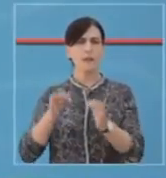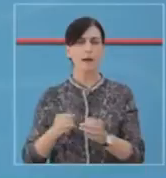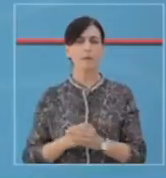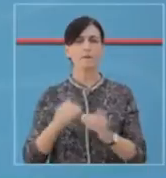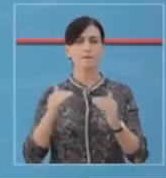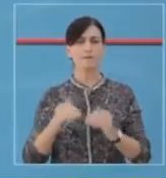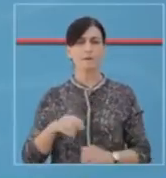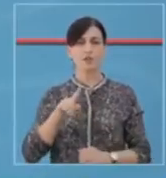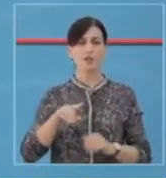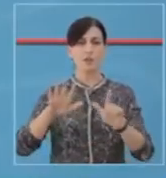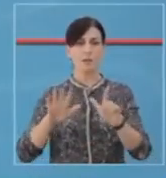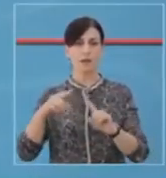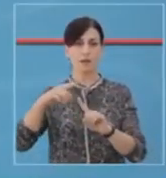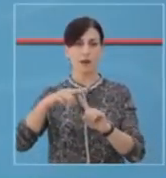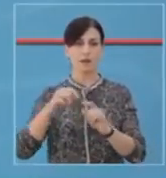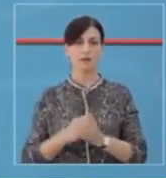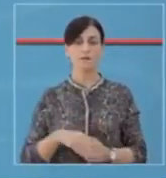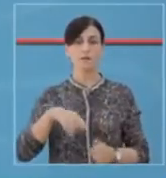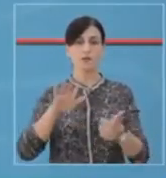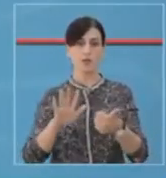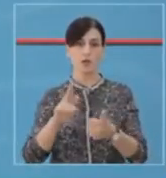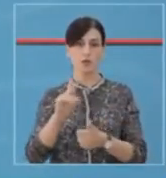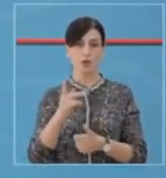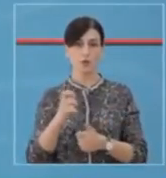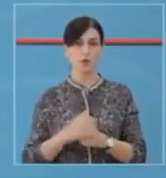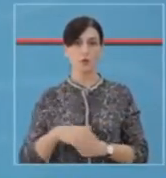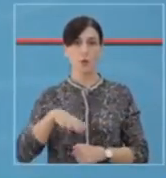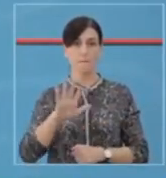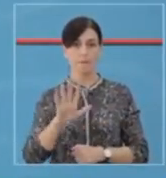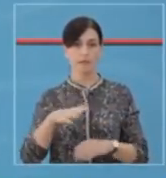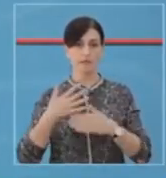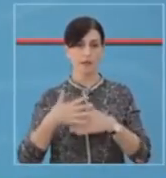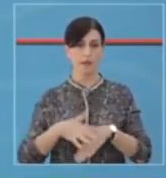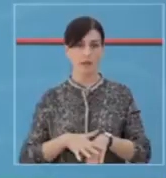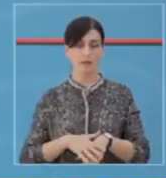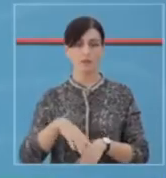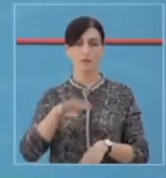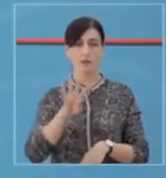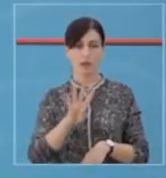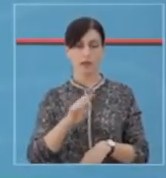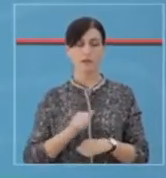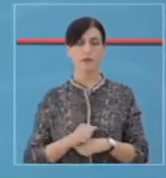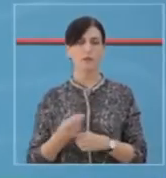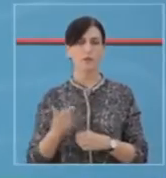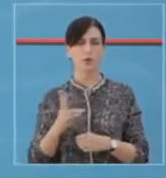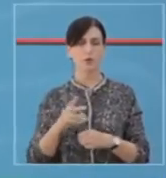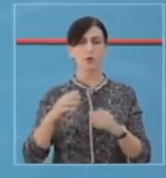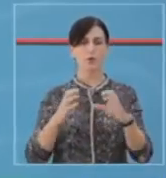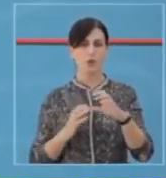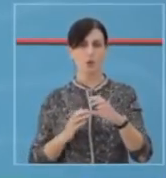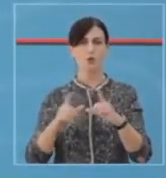më poshtë vion, 17 raste në Tiran, 6 në kruj, 5 në lejsh, nga 4 raste përkatsisht,